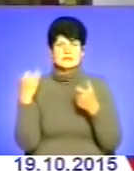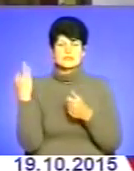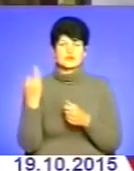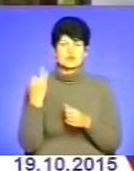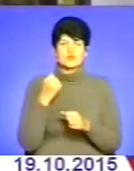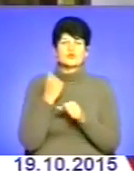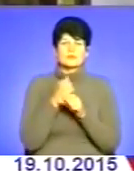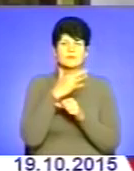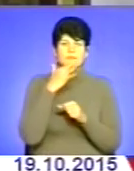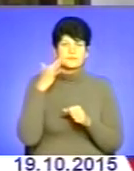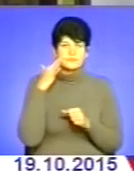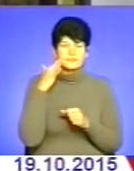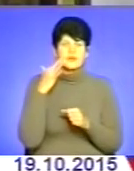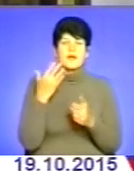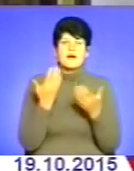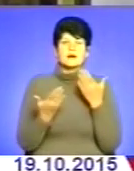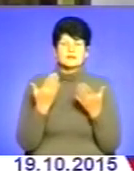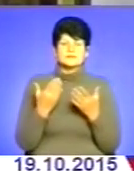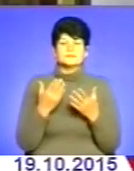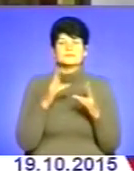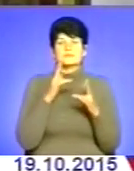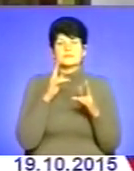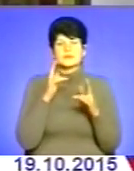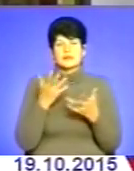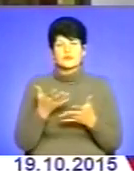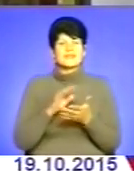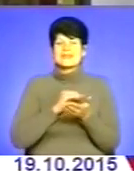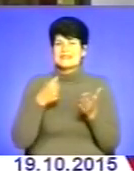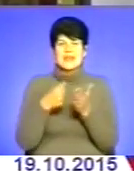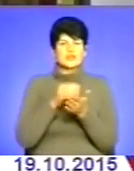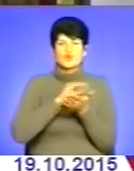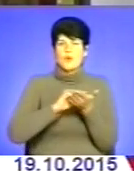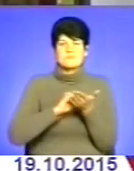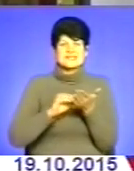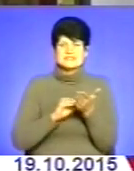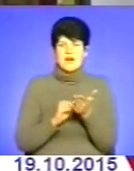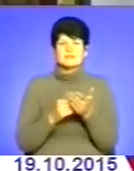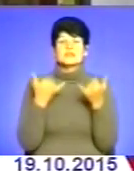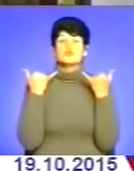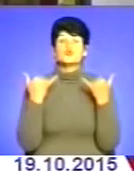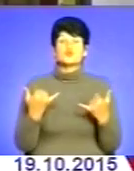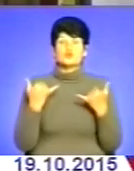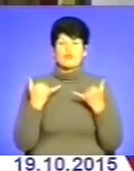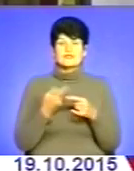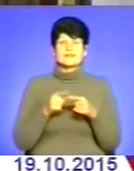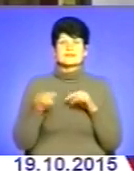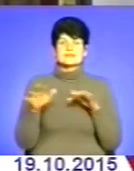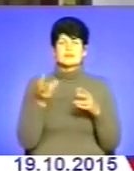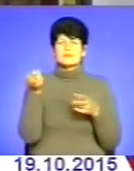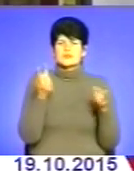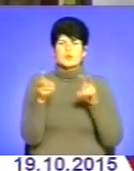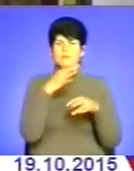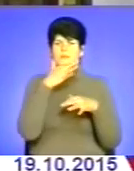багато зробив Але прикро, звичайно, він її, напевно, не дописав І сьогодні на цей захід прийшло багато